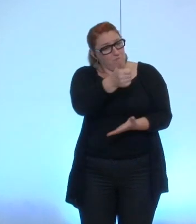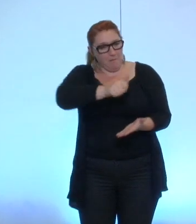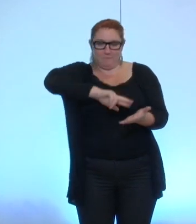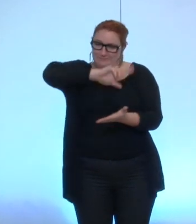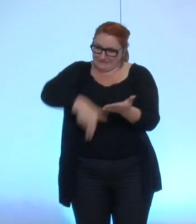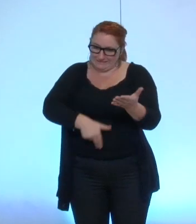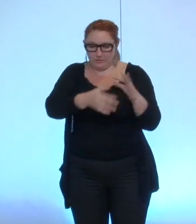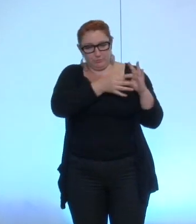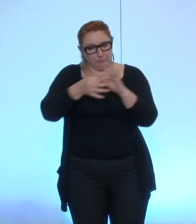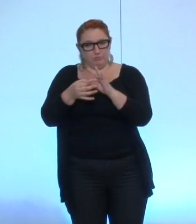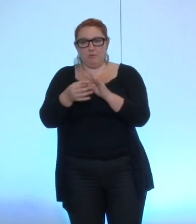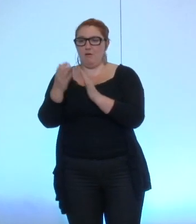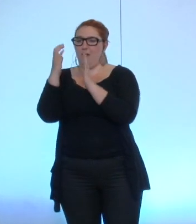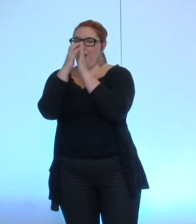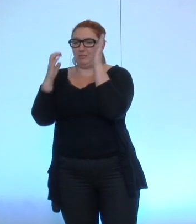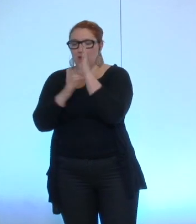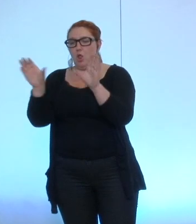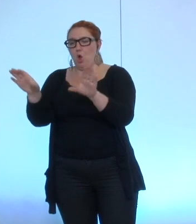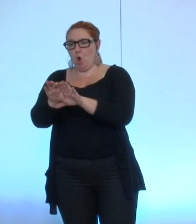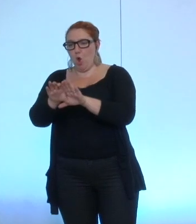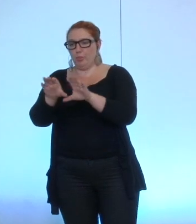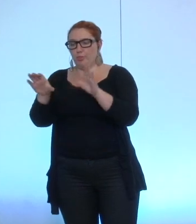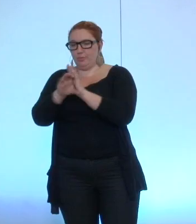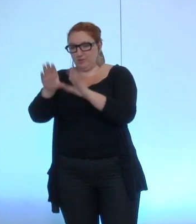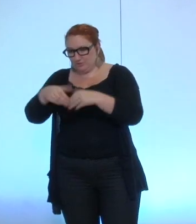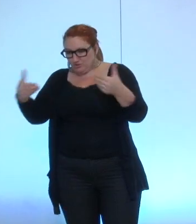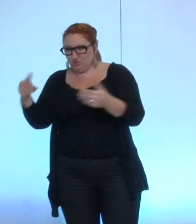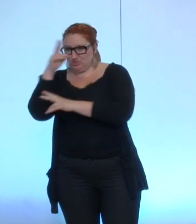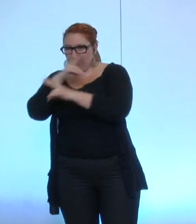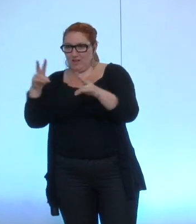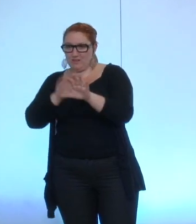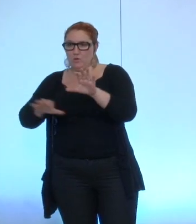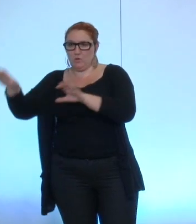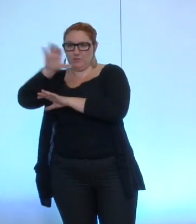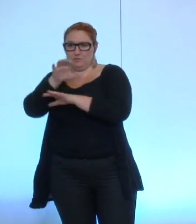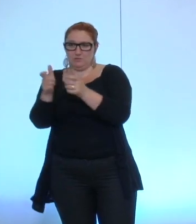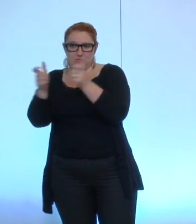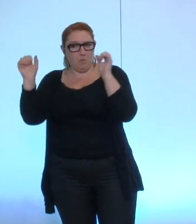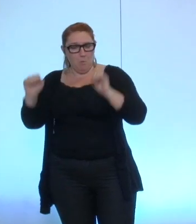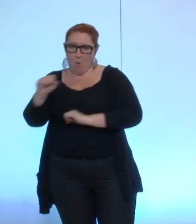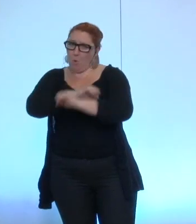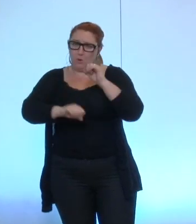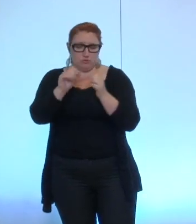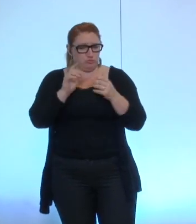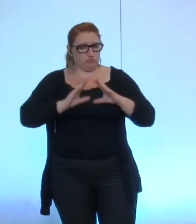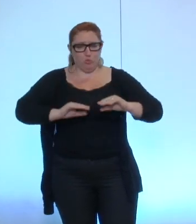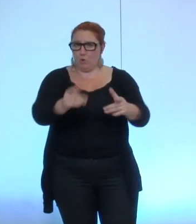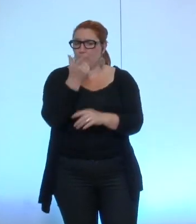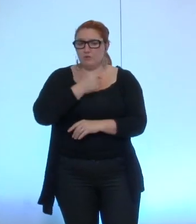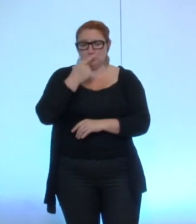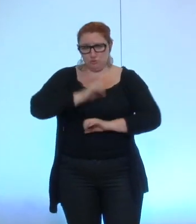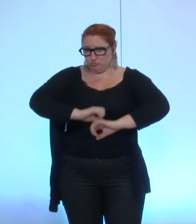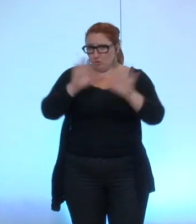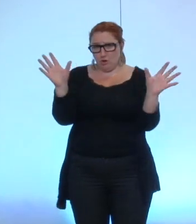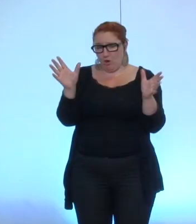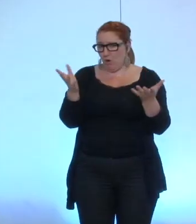un article du code général des collectivités territoriales je pense qu'on peut le mettre en place sans difficulté les choses sont assez clairement